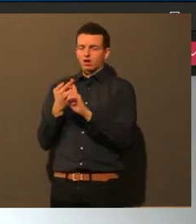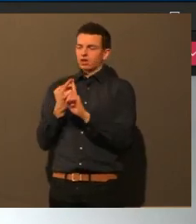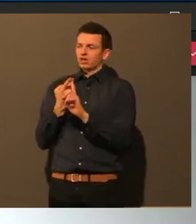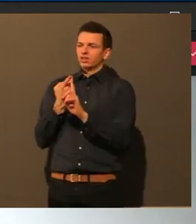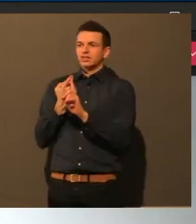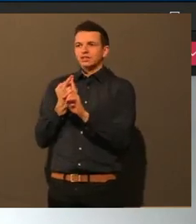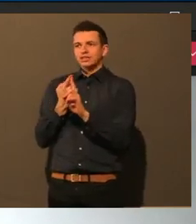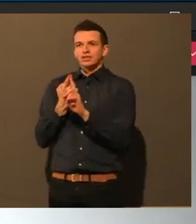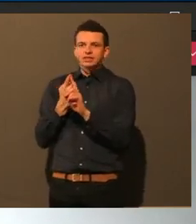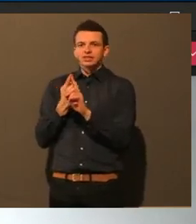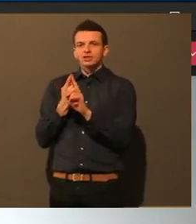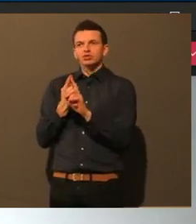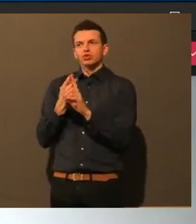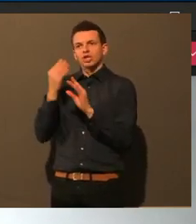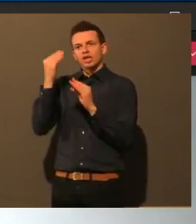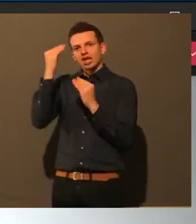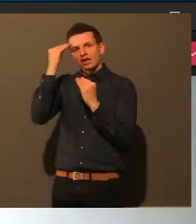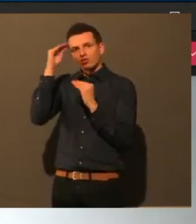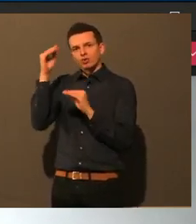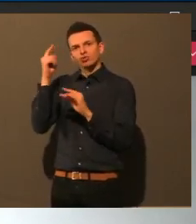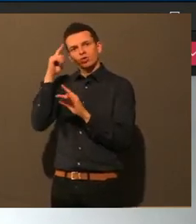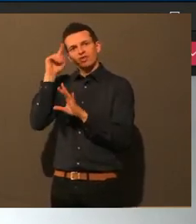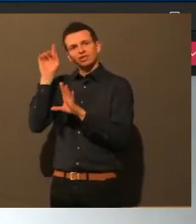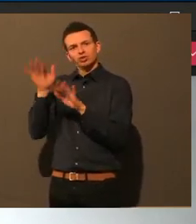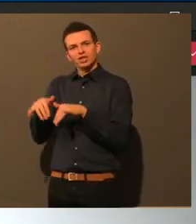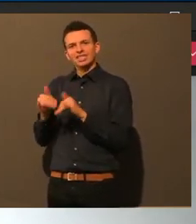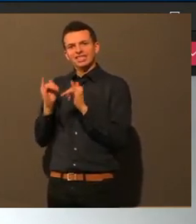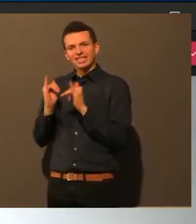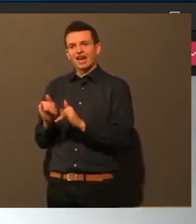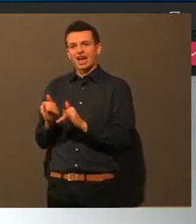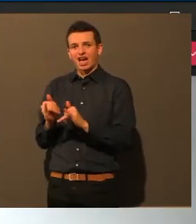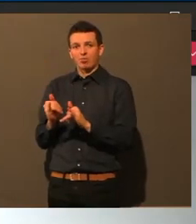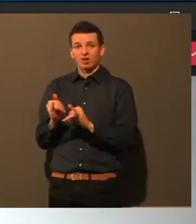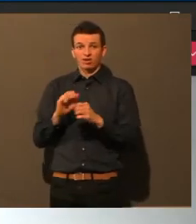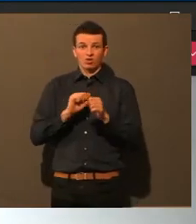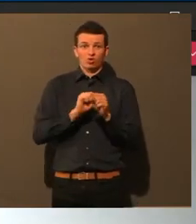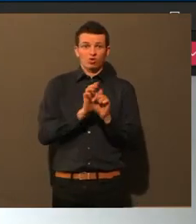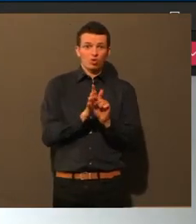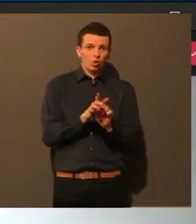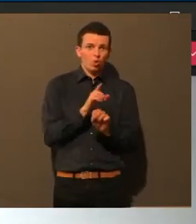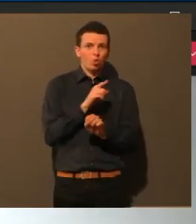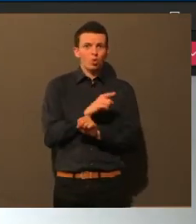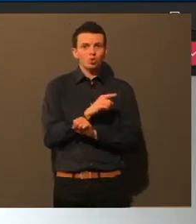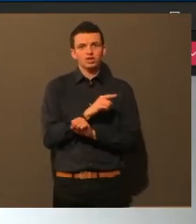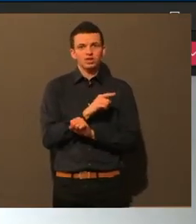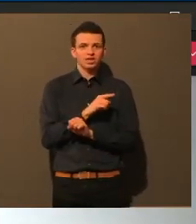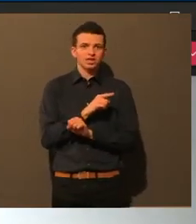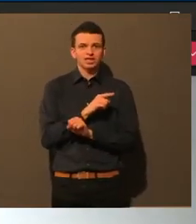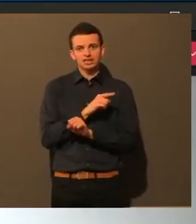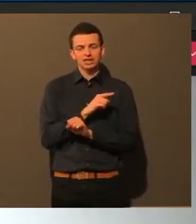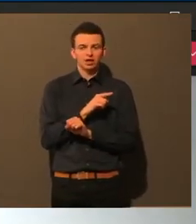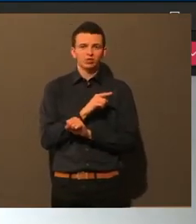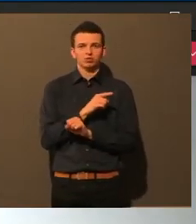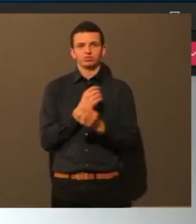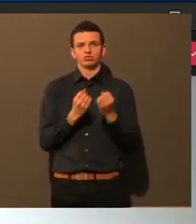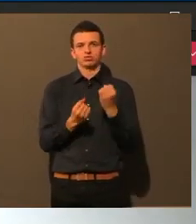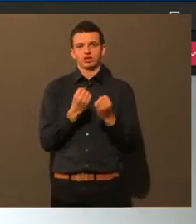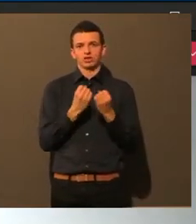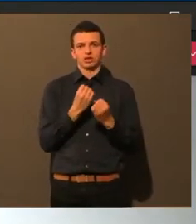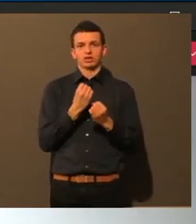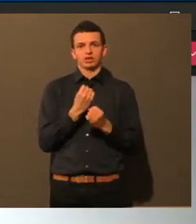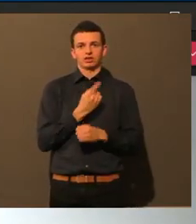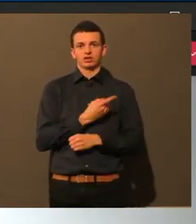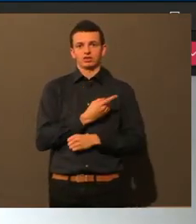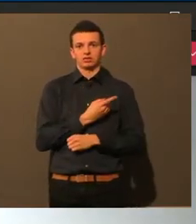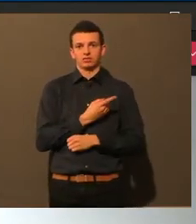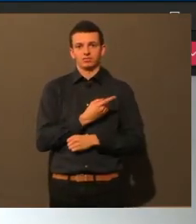gibt, dass der grippale Infekt ohne Behandlung eine ganze Woche dauert und mit Behandlung nur